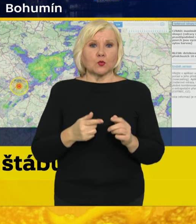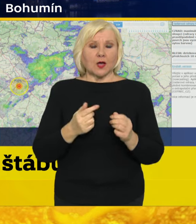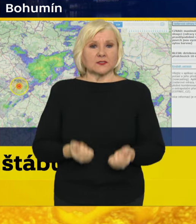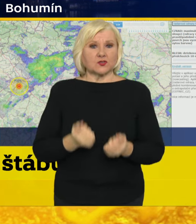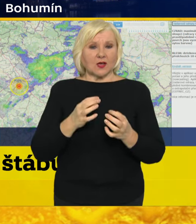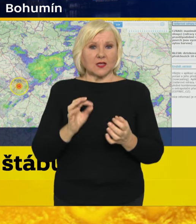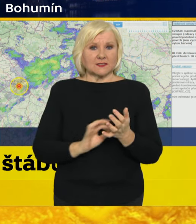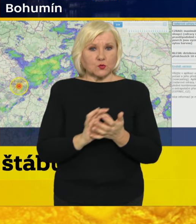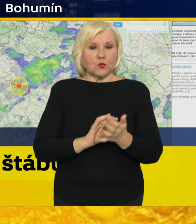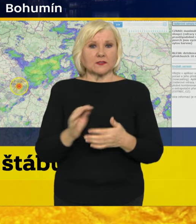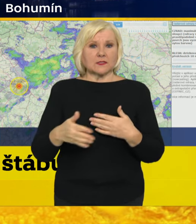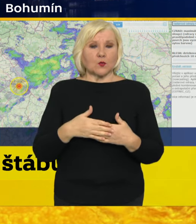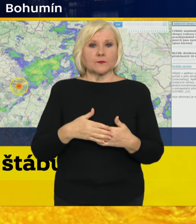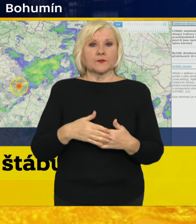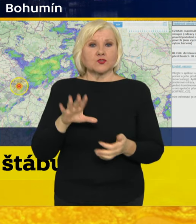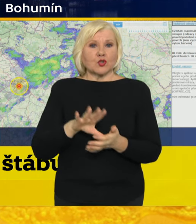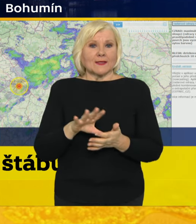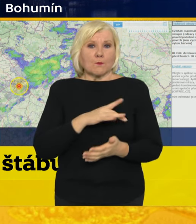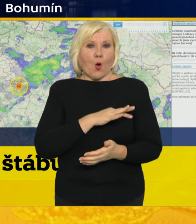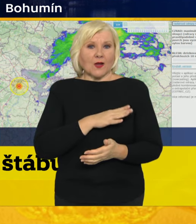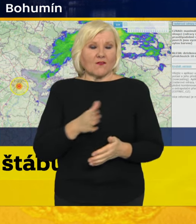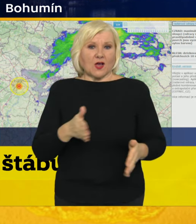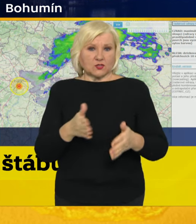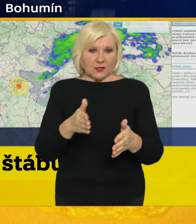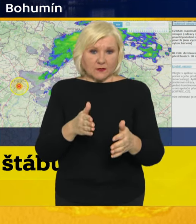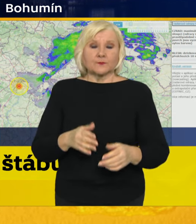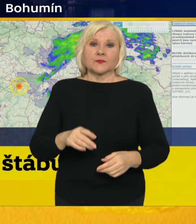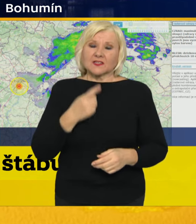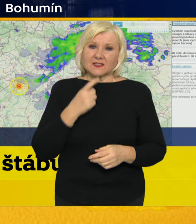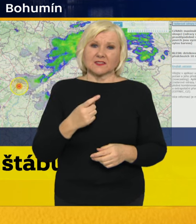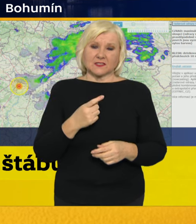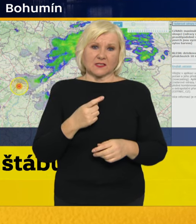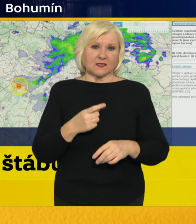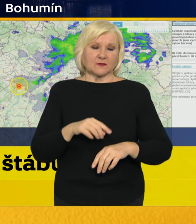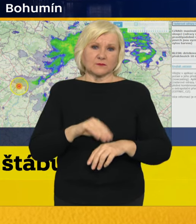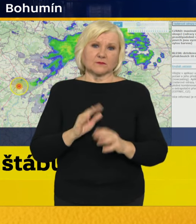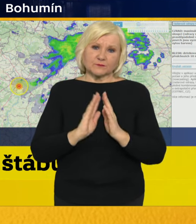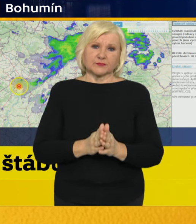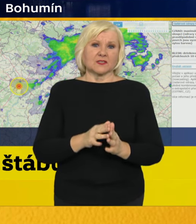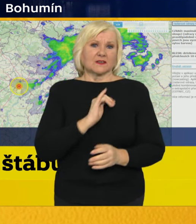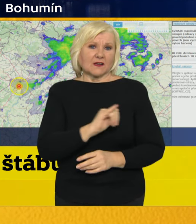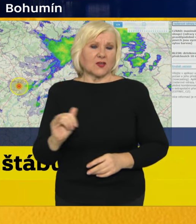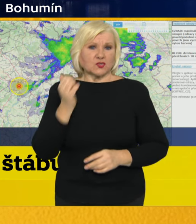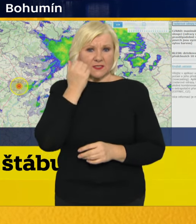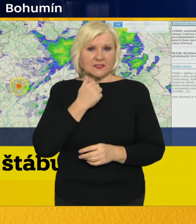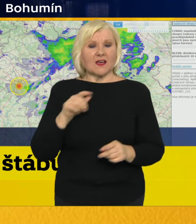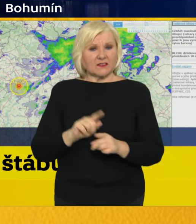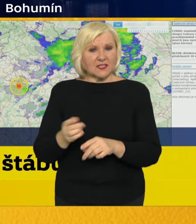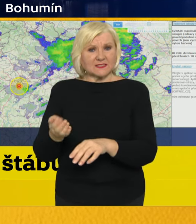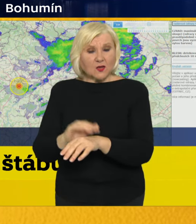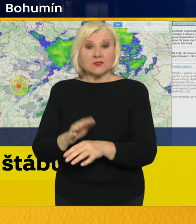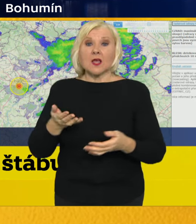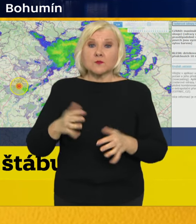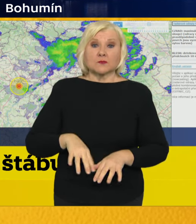toku střední Moravy, tak jak tady bylo řečeno. Já bych chtěl velmi požádat všechny občany, ale i starosty, pokud